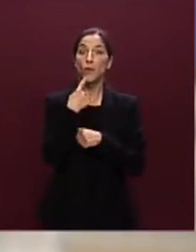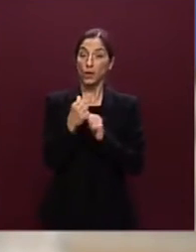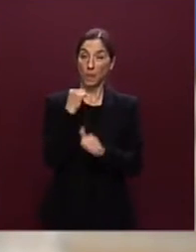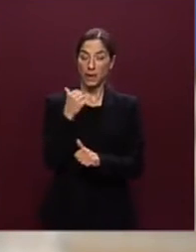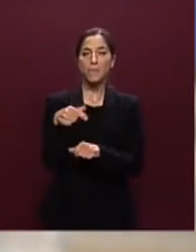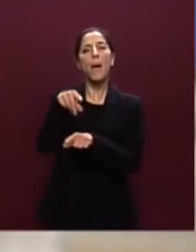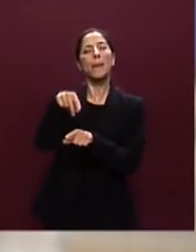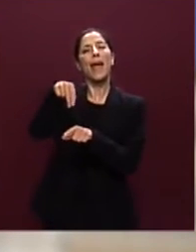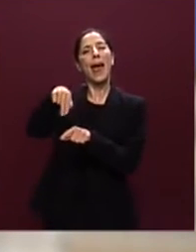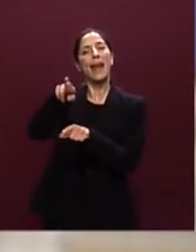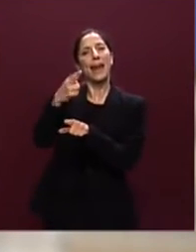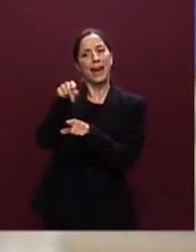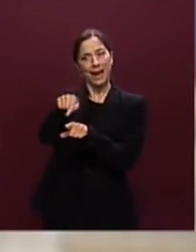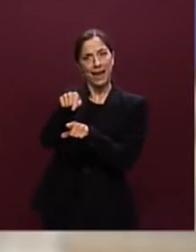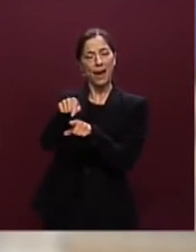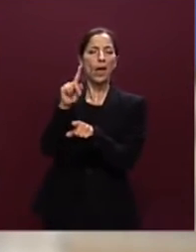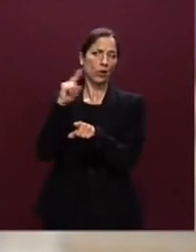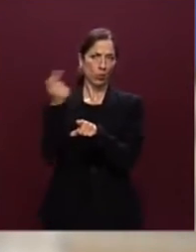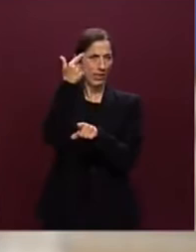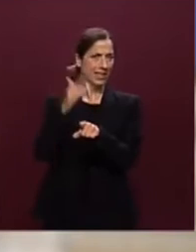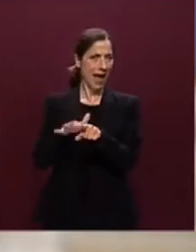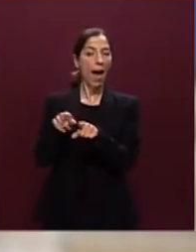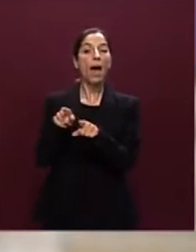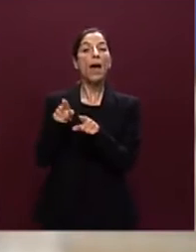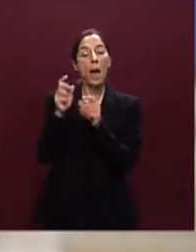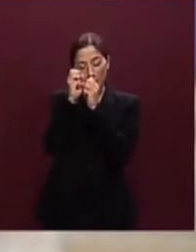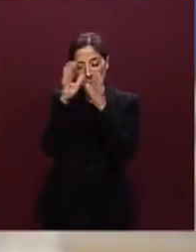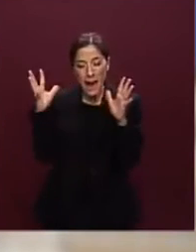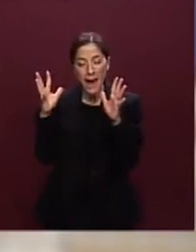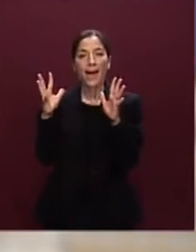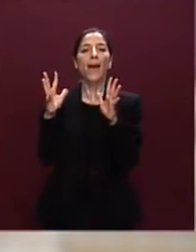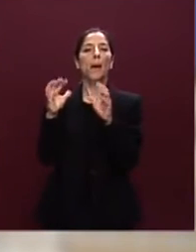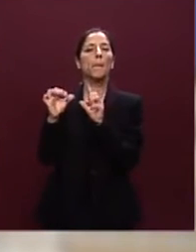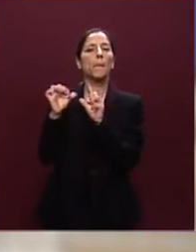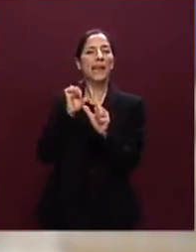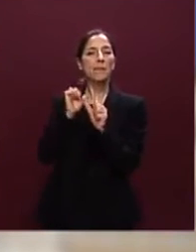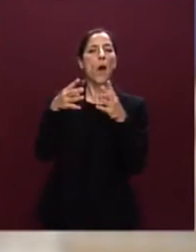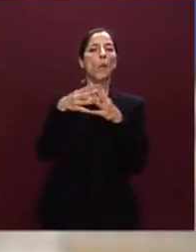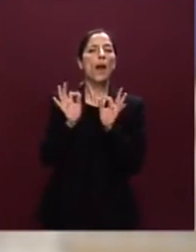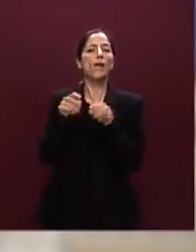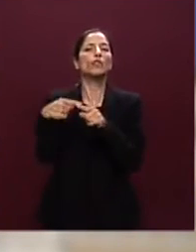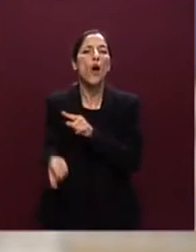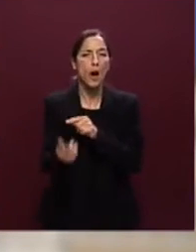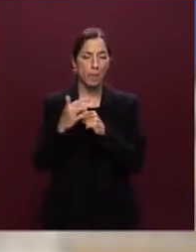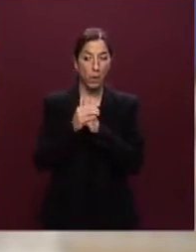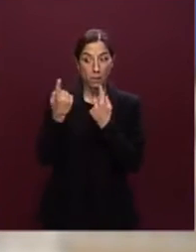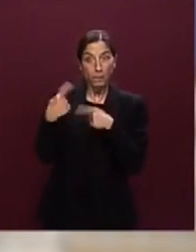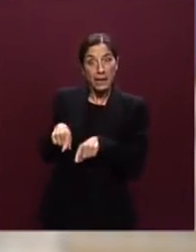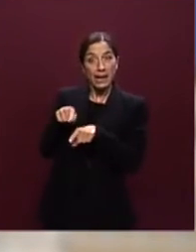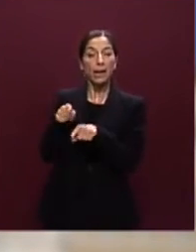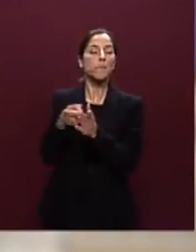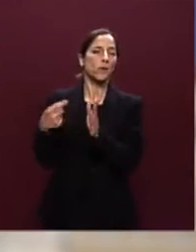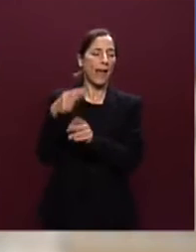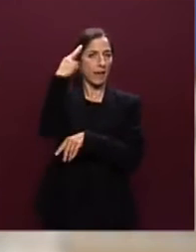di Ripesa e Residenza come tutti sappiamo è stato immaginato prima dello scoppio della guerra ed è molto importante ricordare questo perché quando è stato